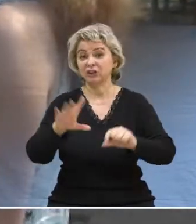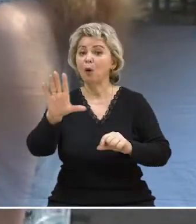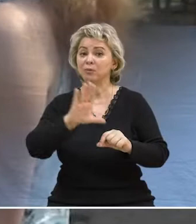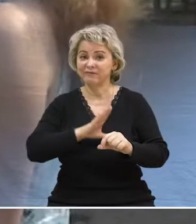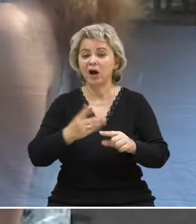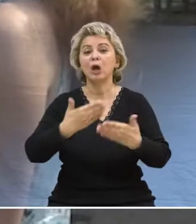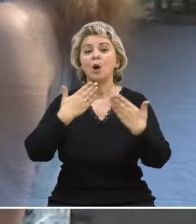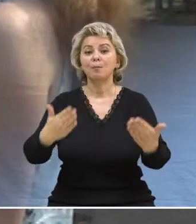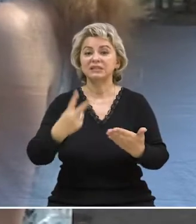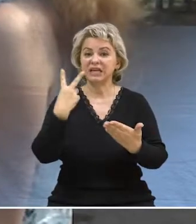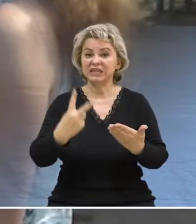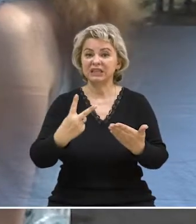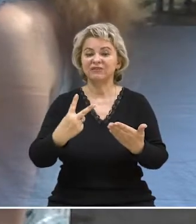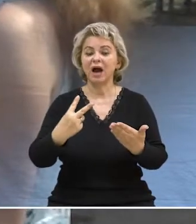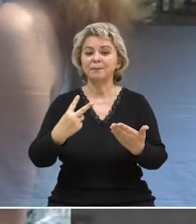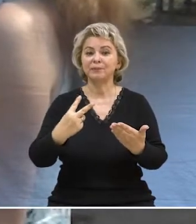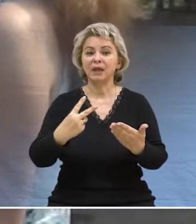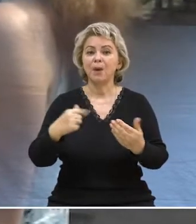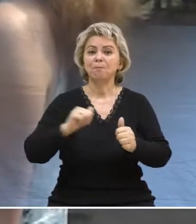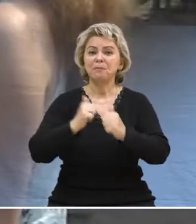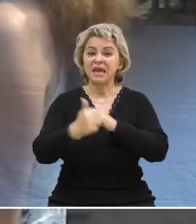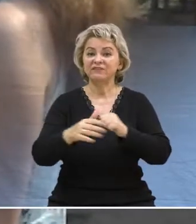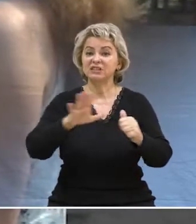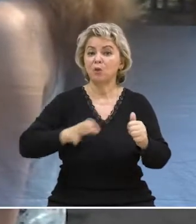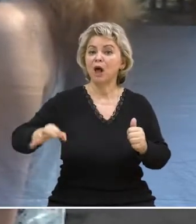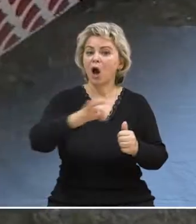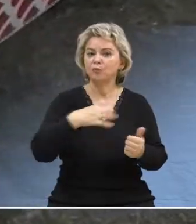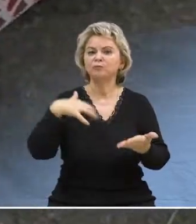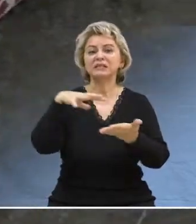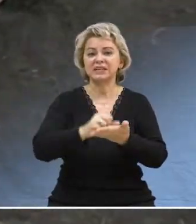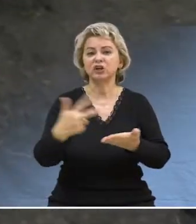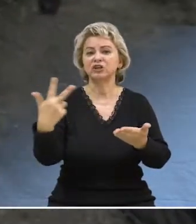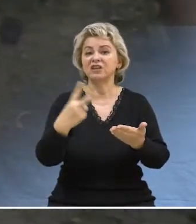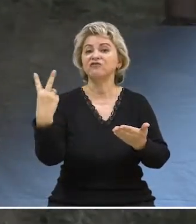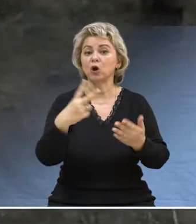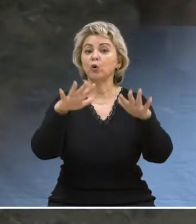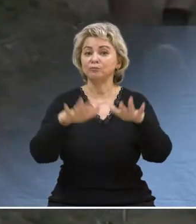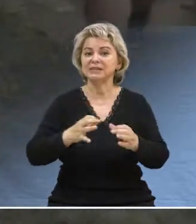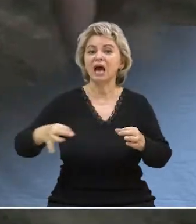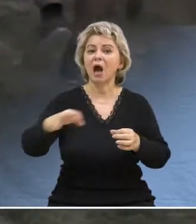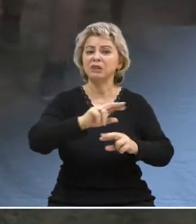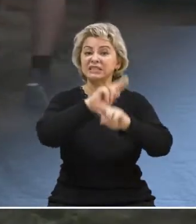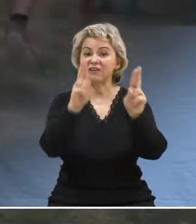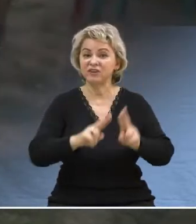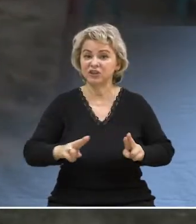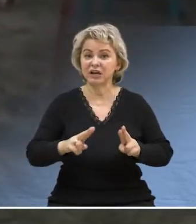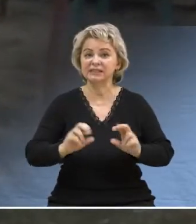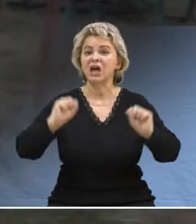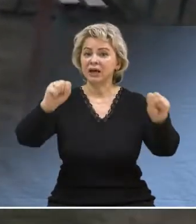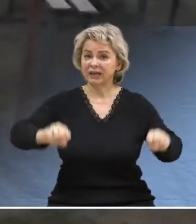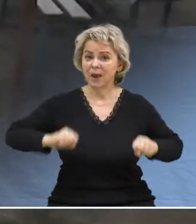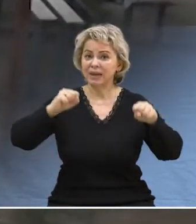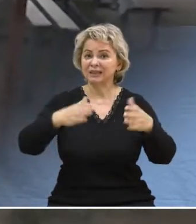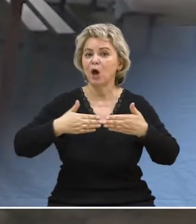изредка. И вот последние два первенства были областных. Мы занимали третье, второе место. И областная федерация